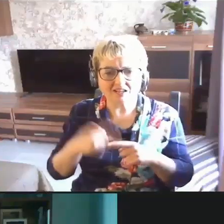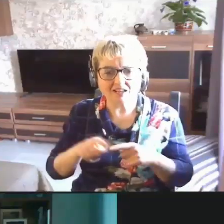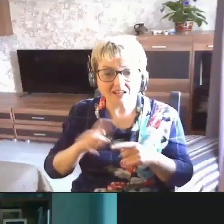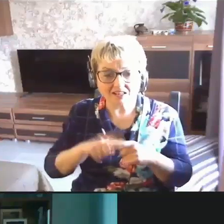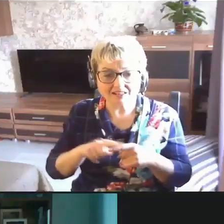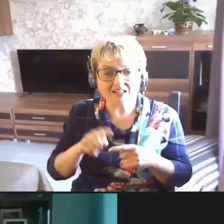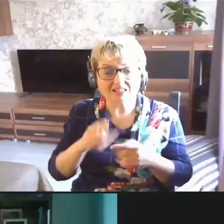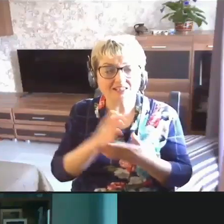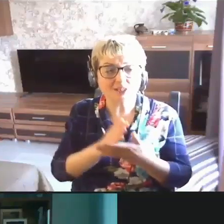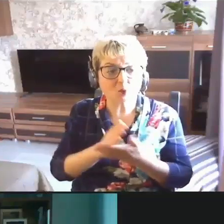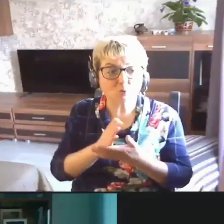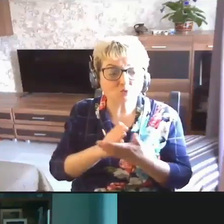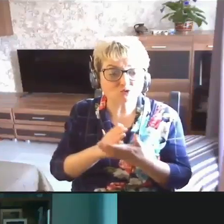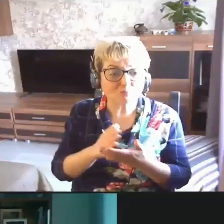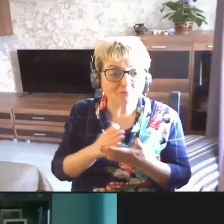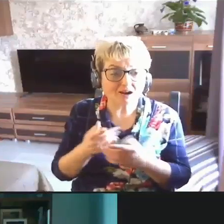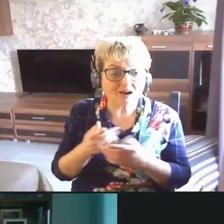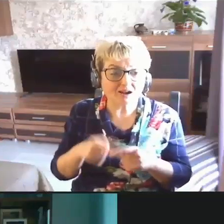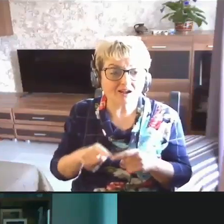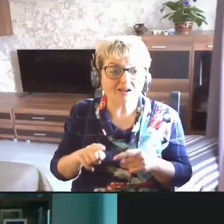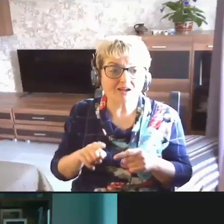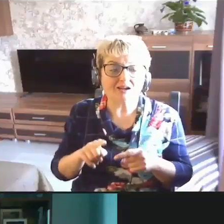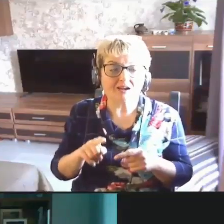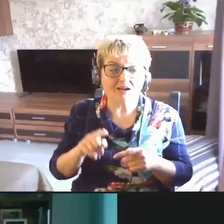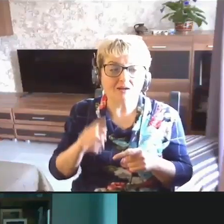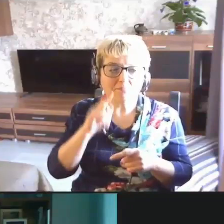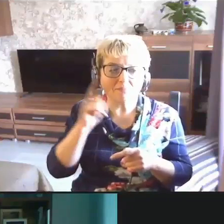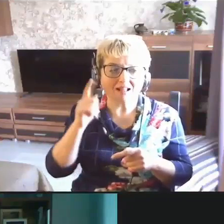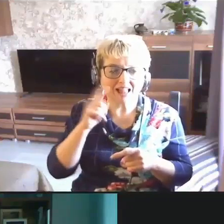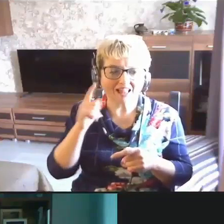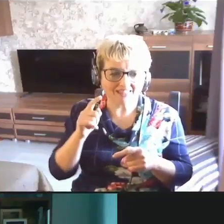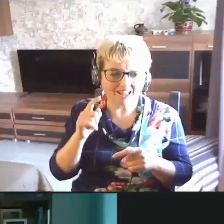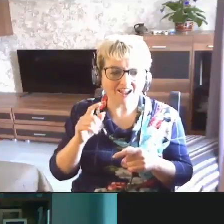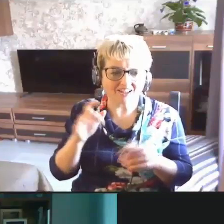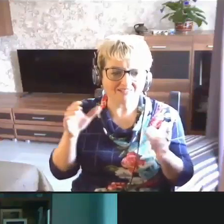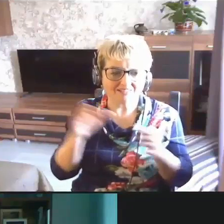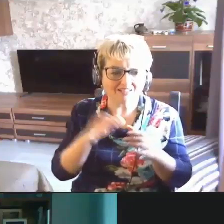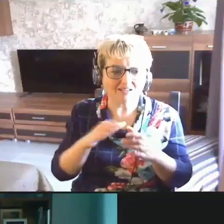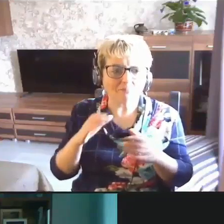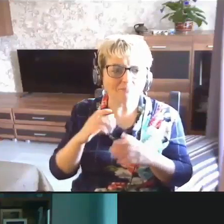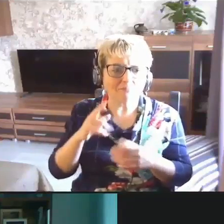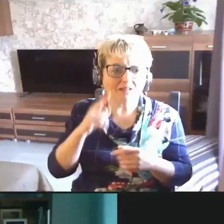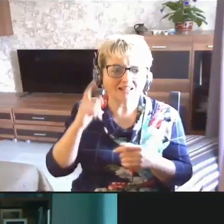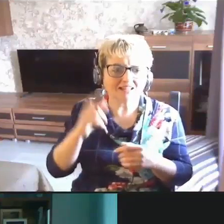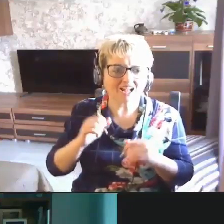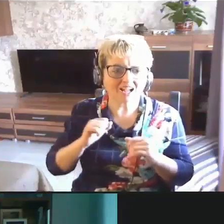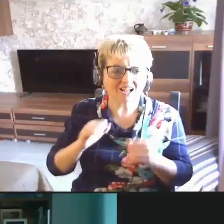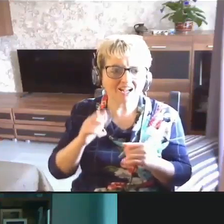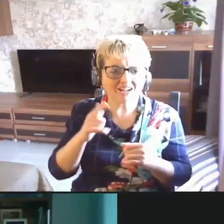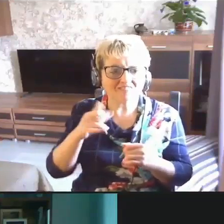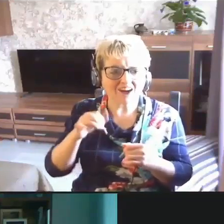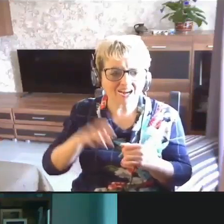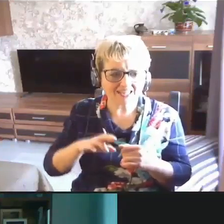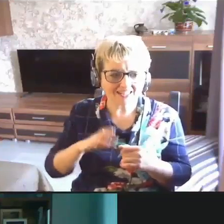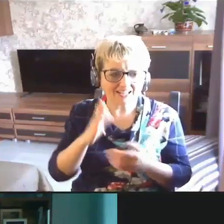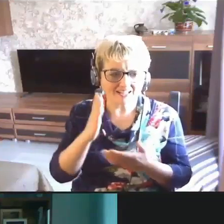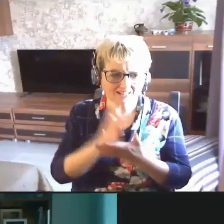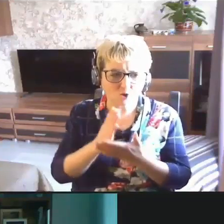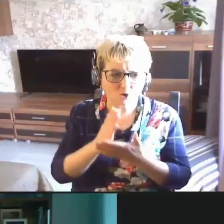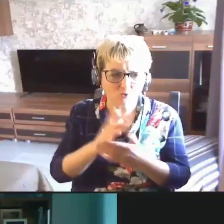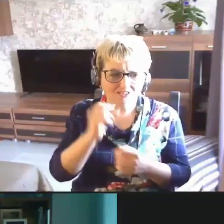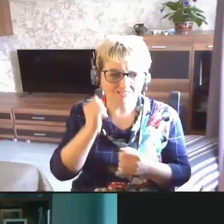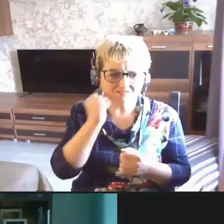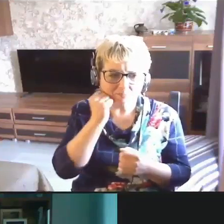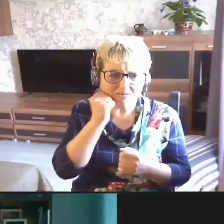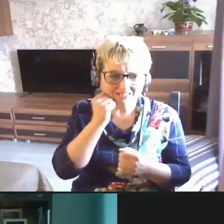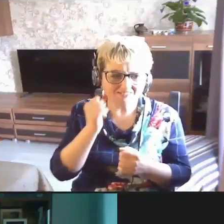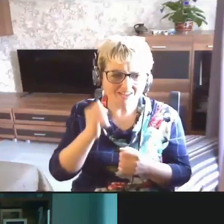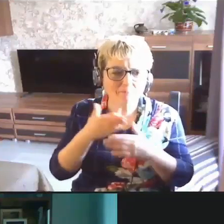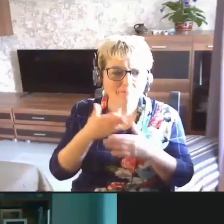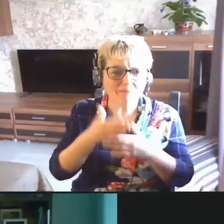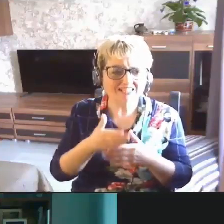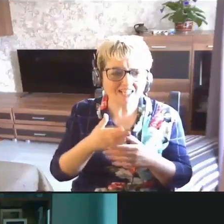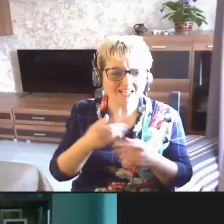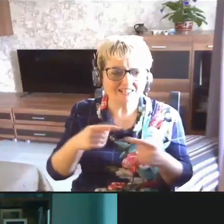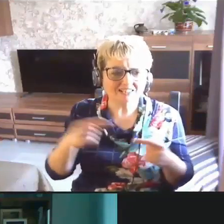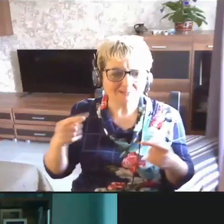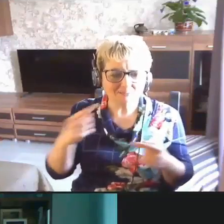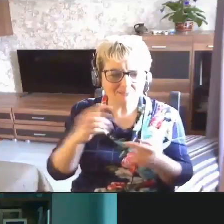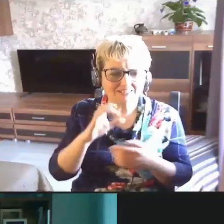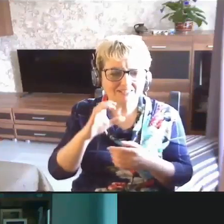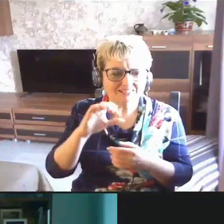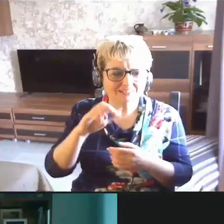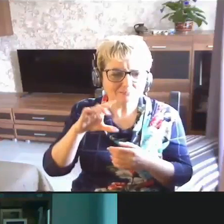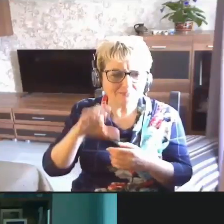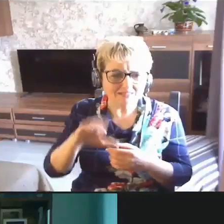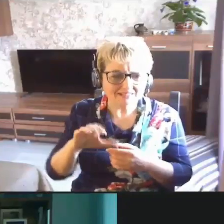служба молодой Гвардии, диспетчер службы, она находится в Москве посредством текстового